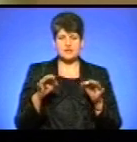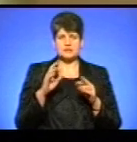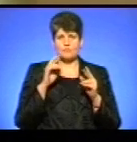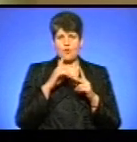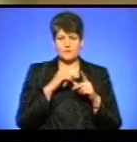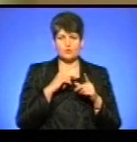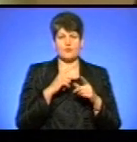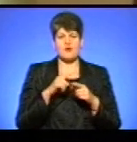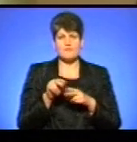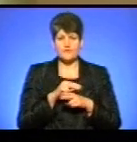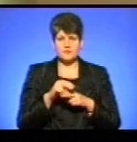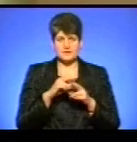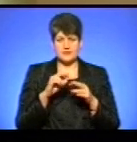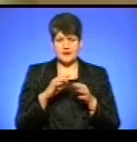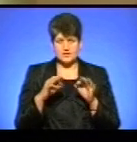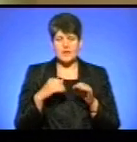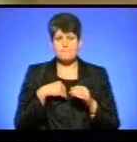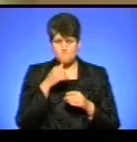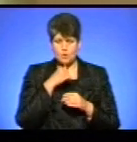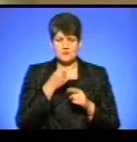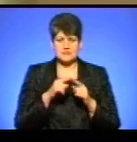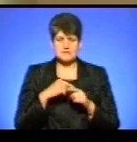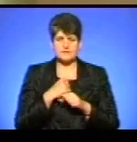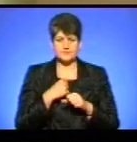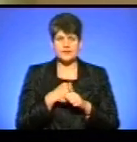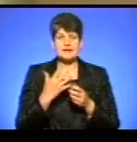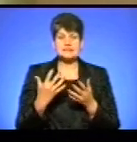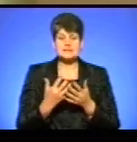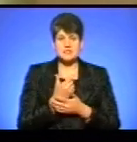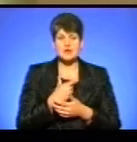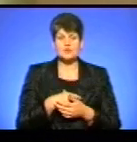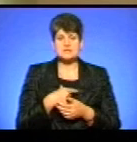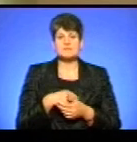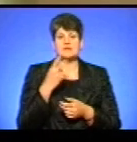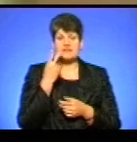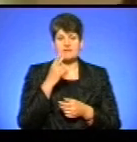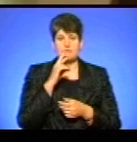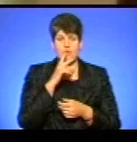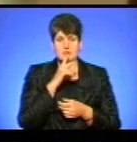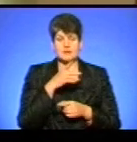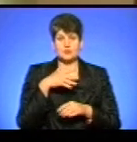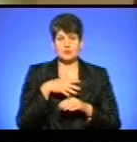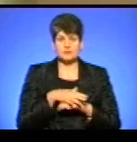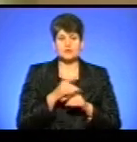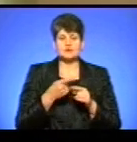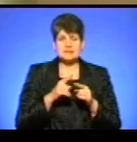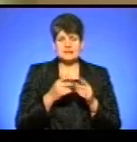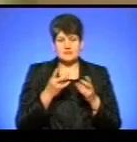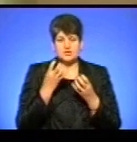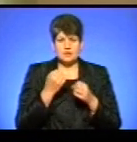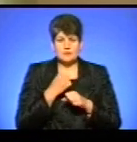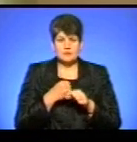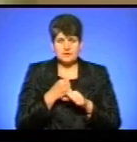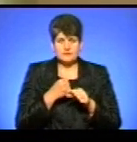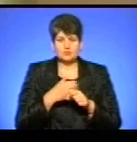переправити це речення. Особисто я пробувала це робити і знайшла у себе дві помилки. Зрозуміло, що потрібно над цим дещо попрацювати,